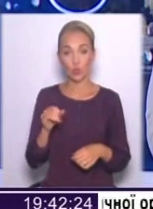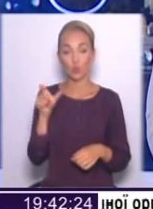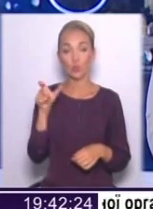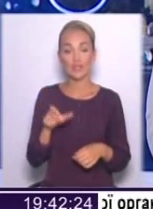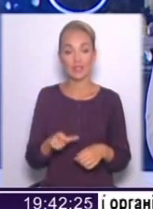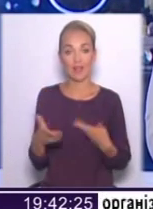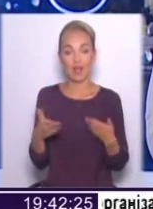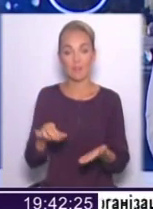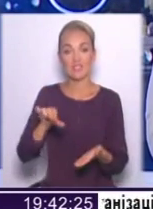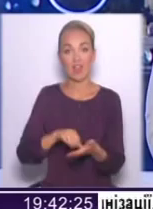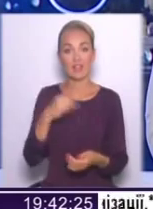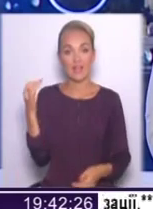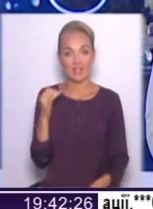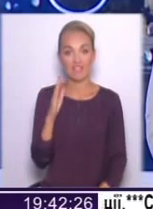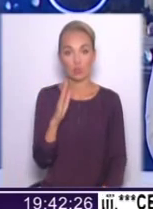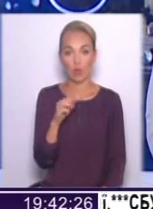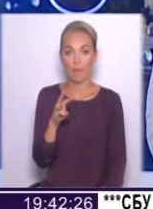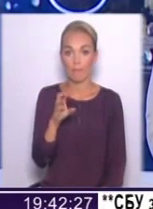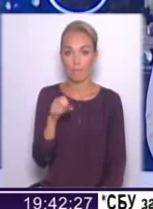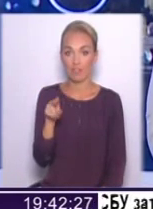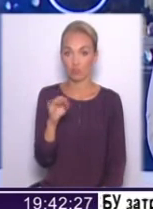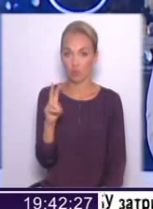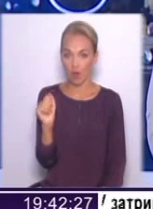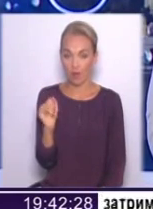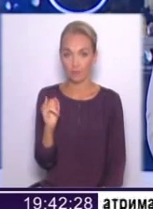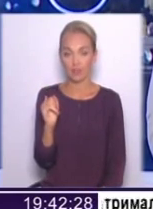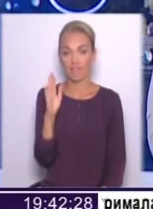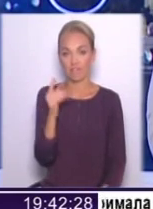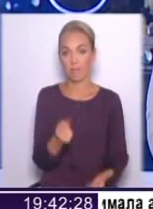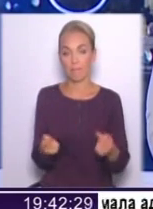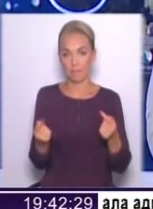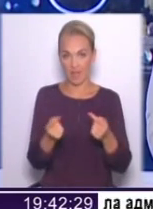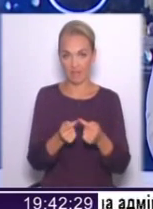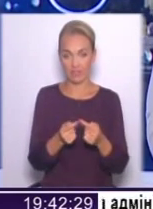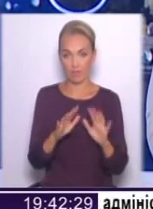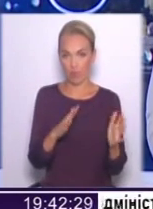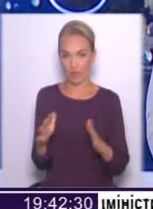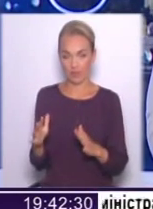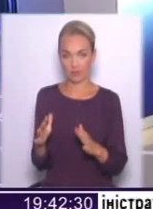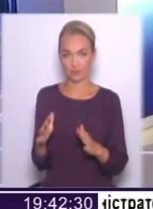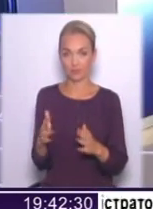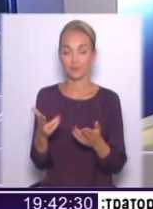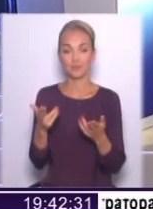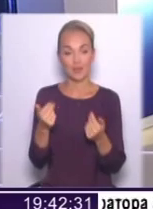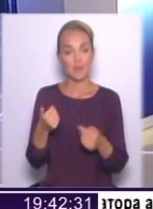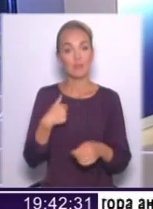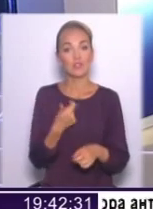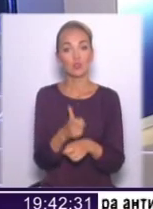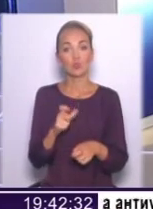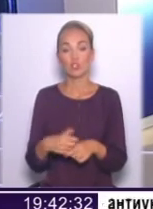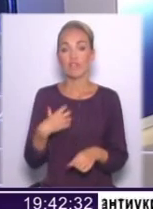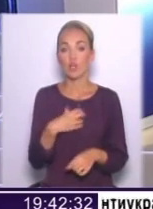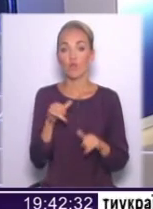представляє інтереси Віктора Медведчука в певних моментах. От тому мені дуже важливо у вас